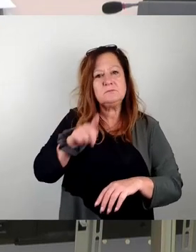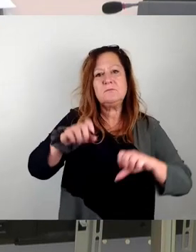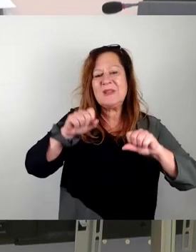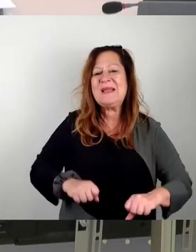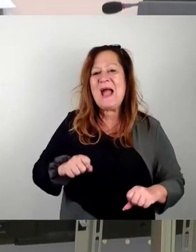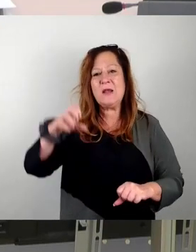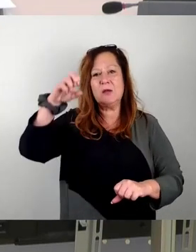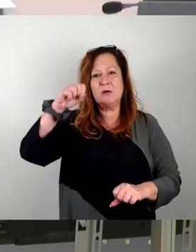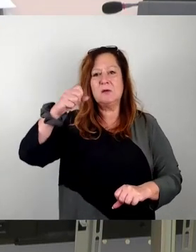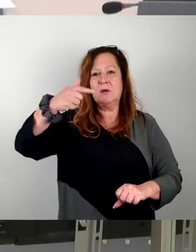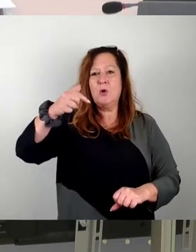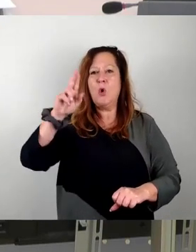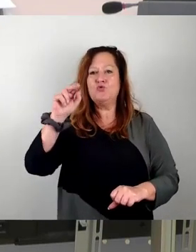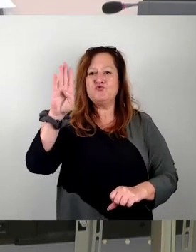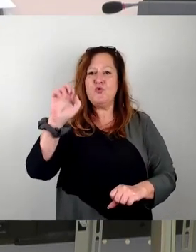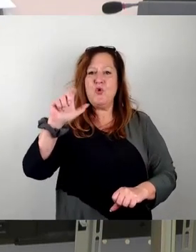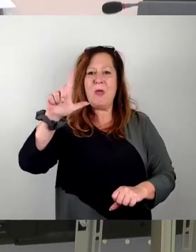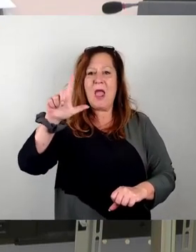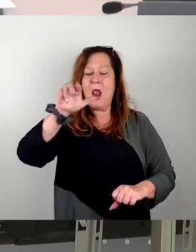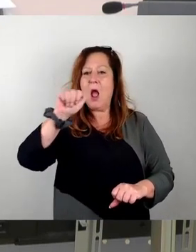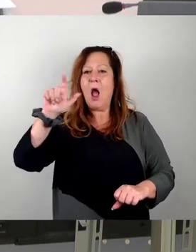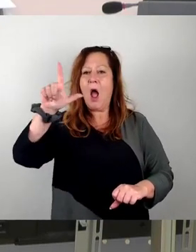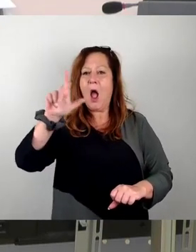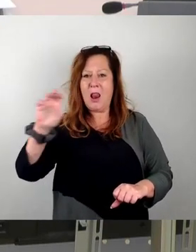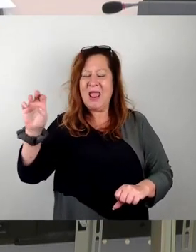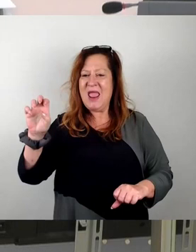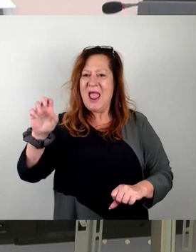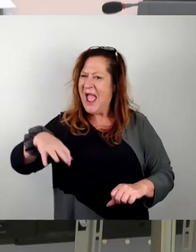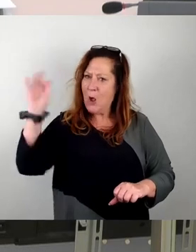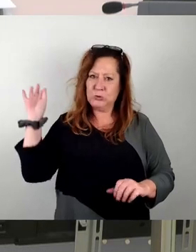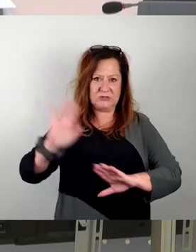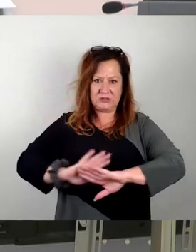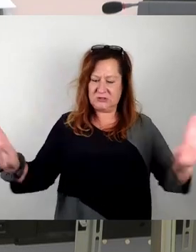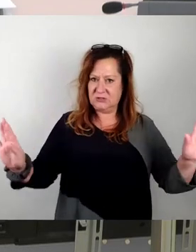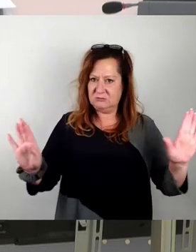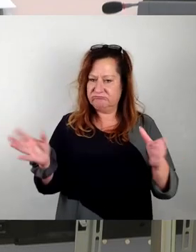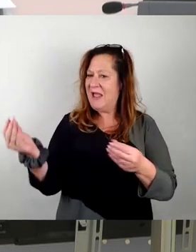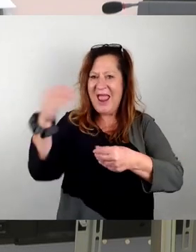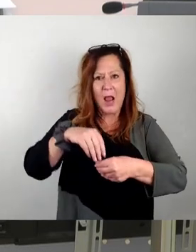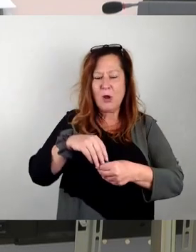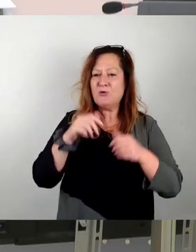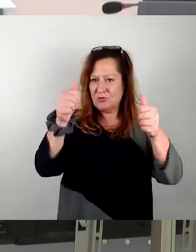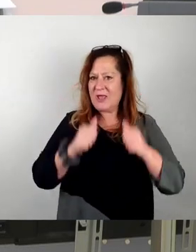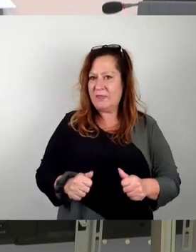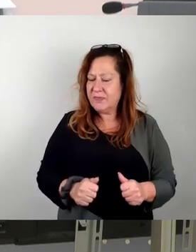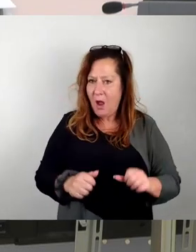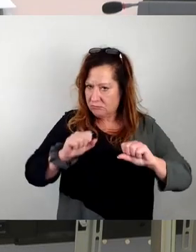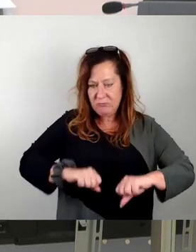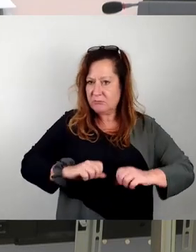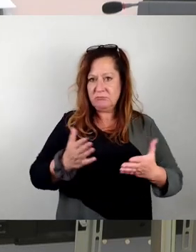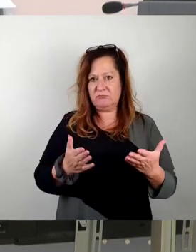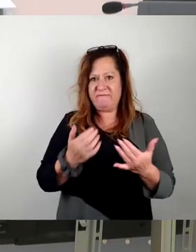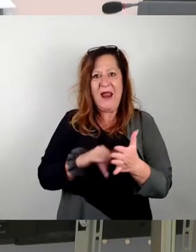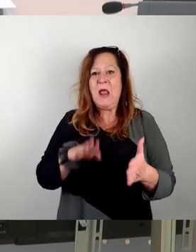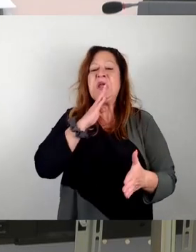Hochhausachse rausnehmen, weil wir haben ja im Prinzip, das ist nur die Konsequenz unseres Ergänzungsantrags, der ja auch schon jetzt drinsteht im Konzept, oder der im Prinzip als Ergänzung